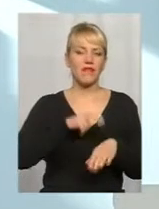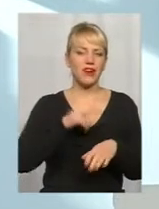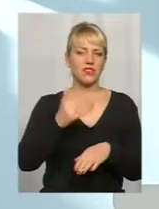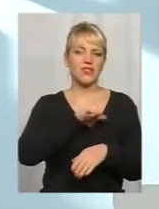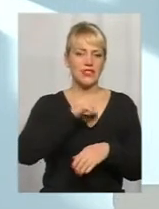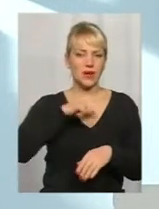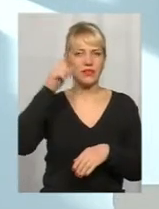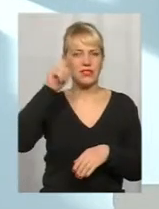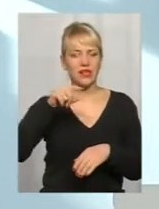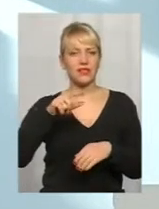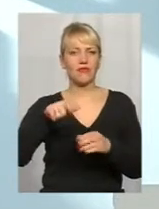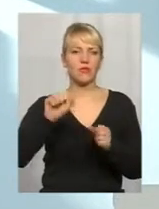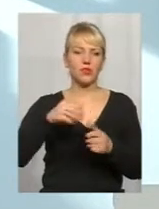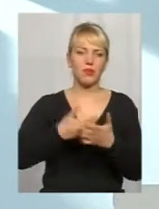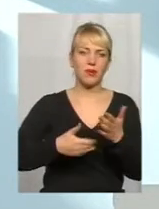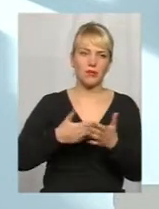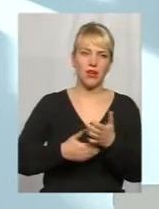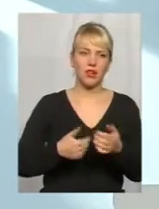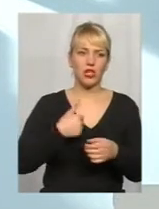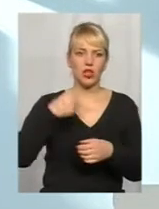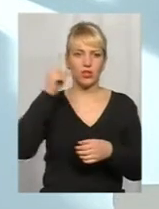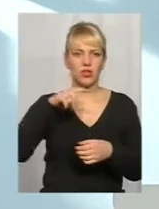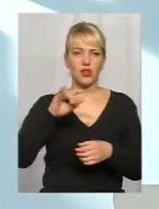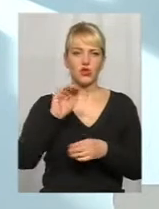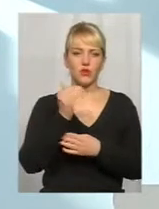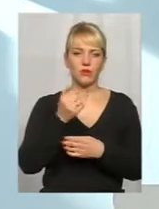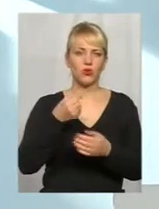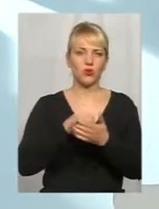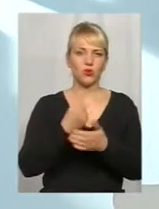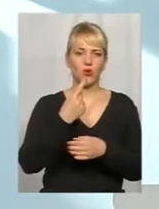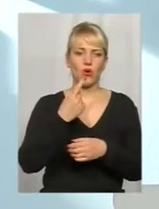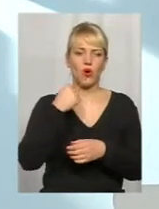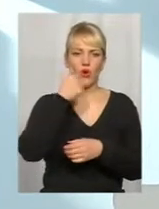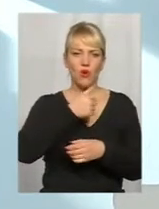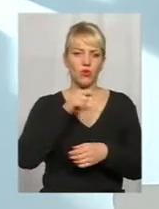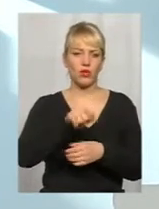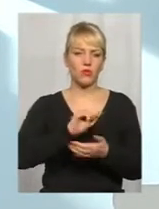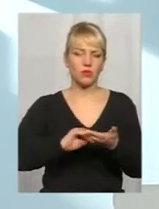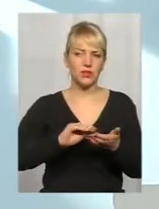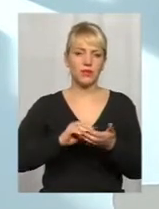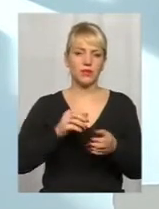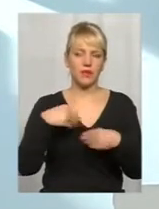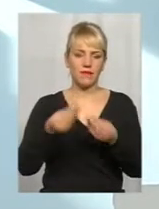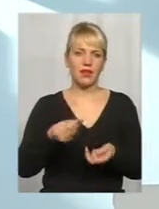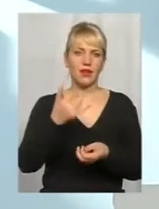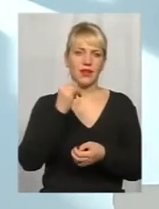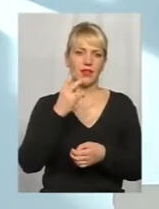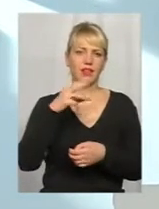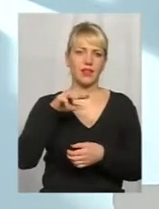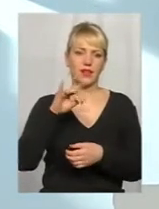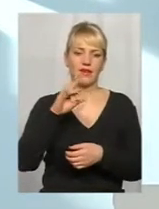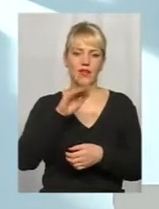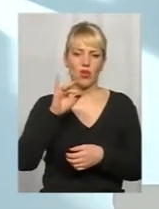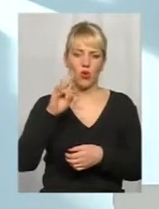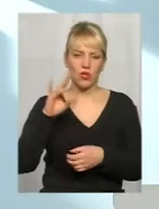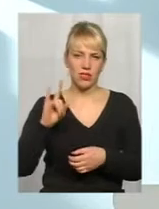предполагать. При этом я знаю, что у ребенок еще до года ему и выписывались эндорфероны всевозможные, естественно, педиатр